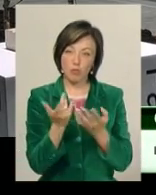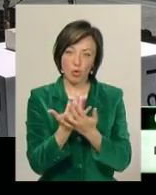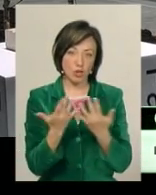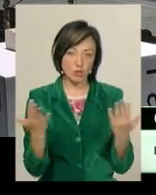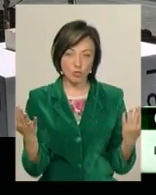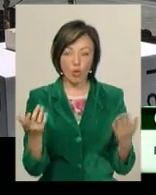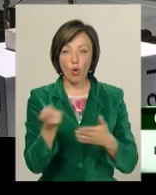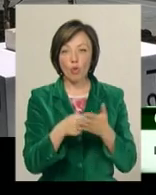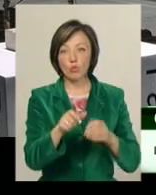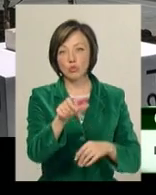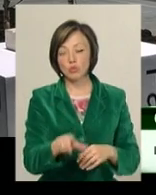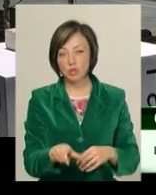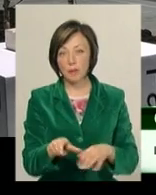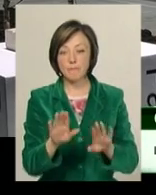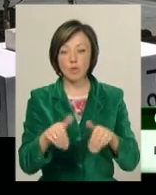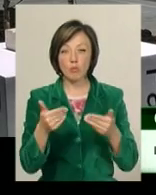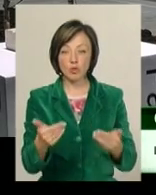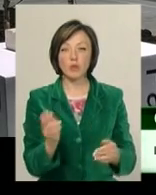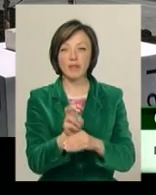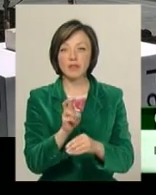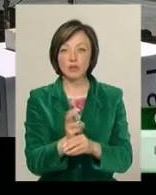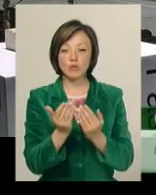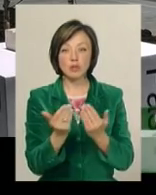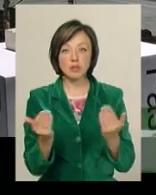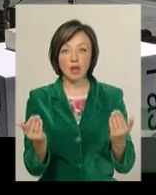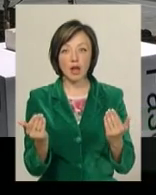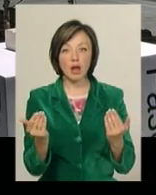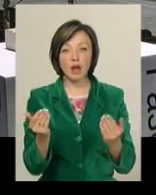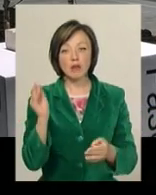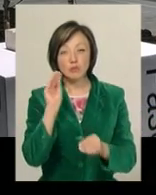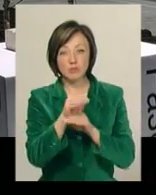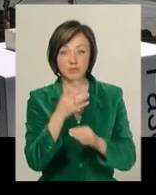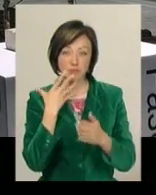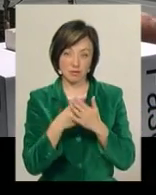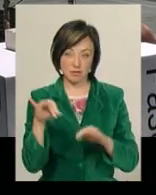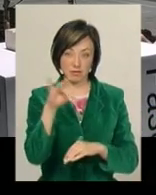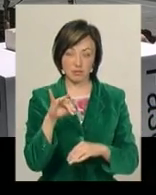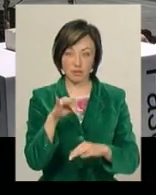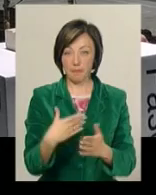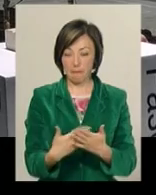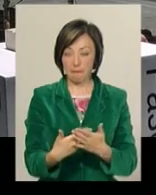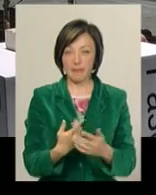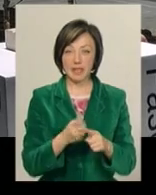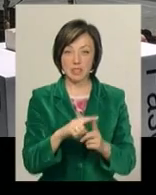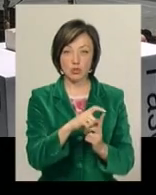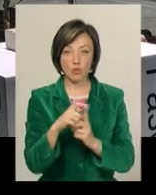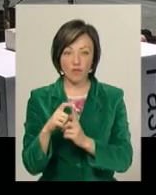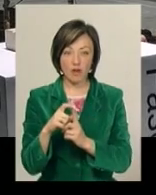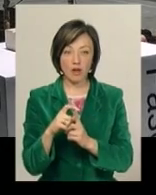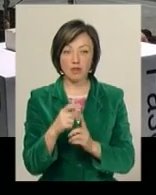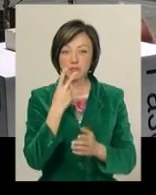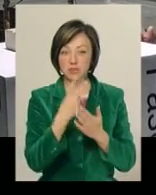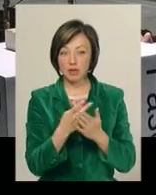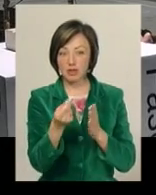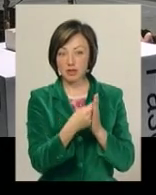-різному. Художник Сергій Панасенко пропонує відвідувачам галереї додумати власну історію. Ось, наприклад, ці слова, накреслені на